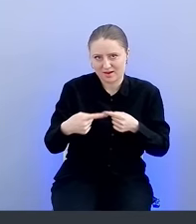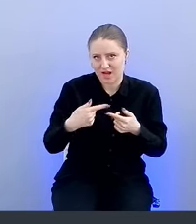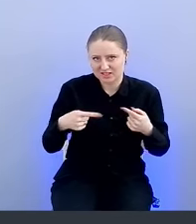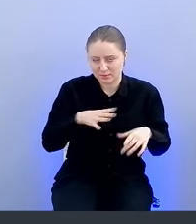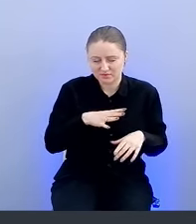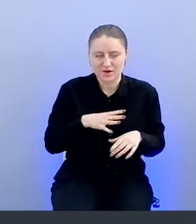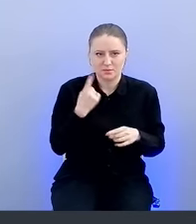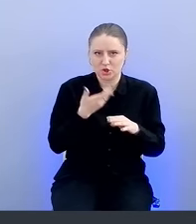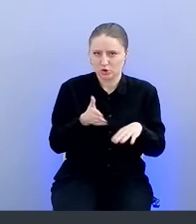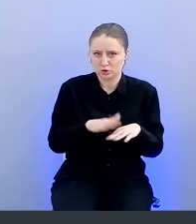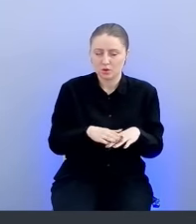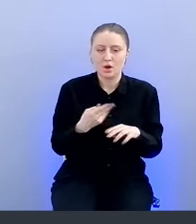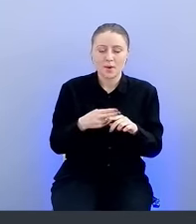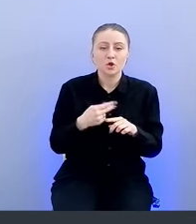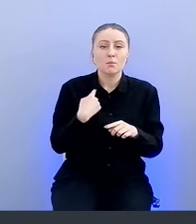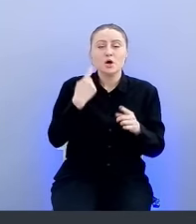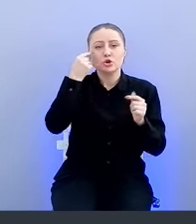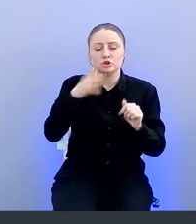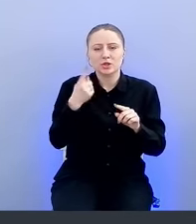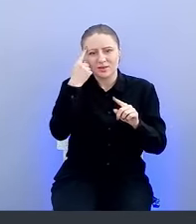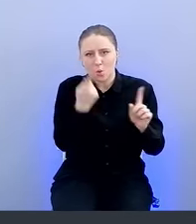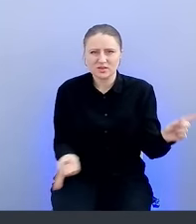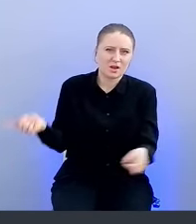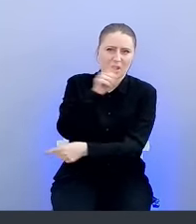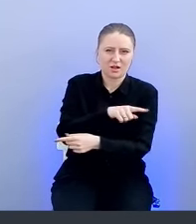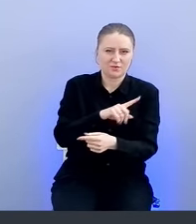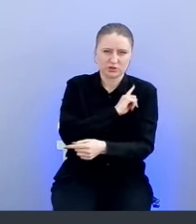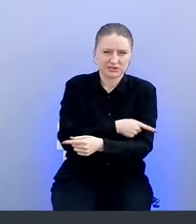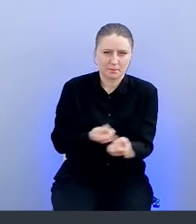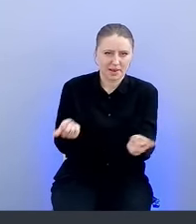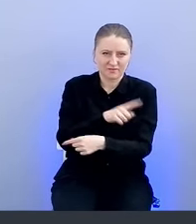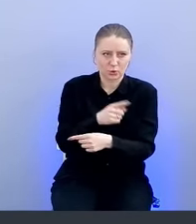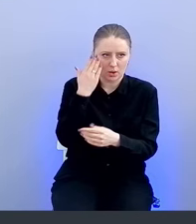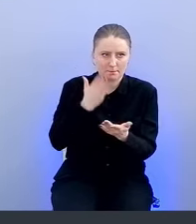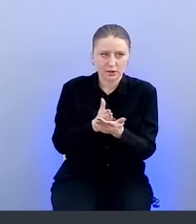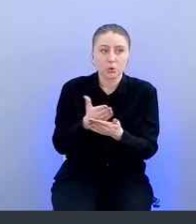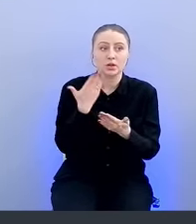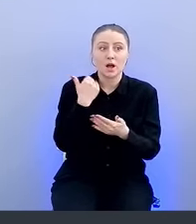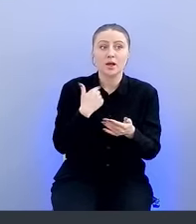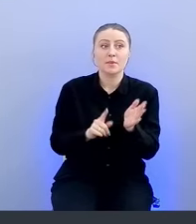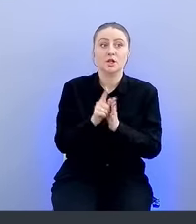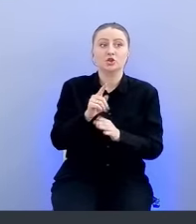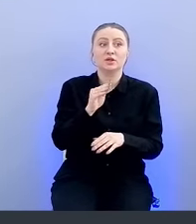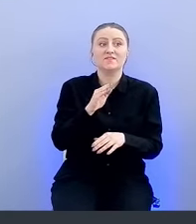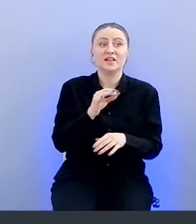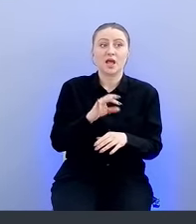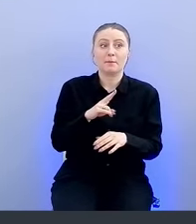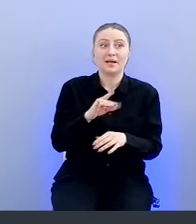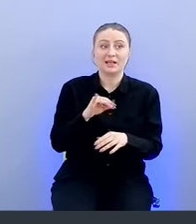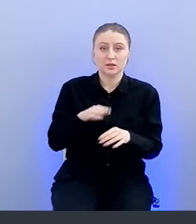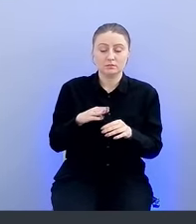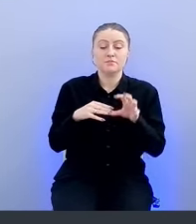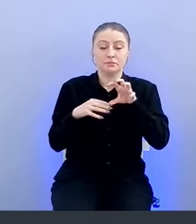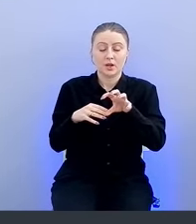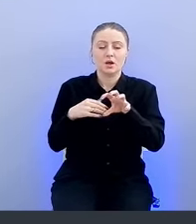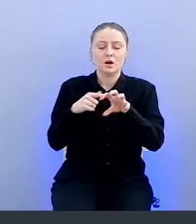И мы на самом деле с ног на голову перевернули подход. Когда мы генерим фингерпринт, мы его основываем. Да, там